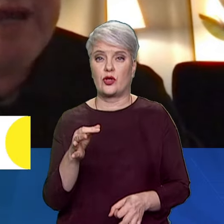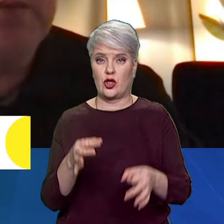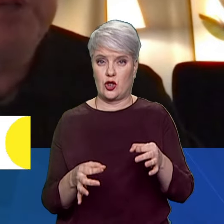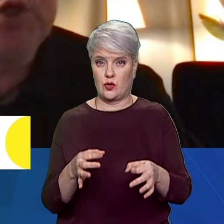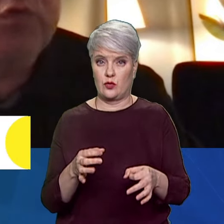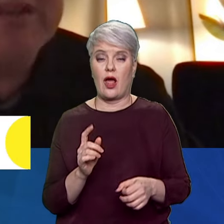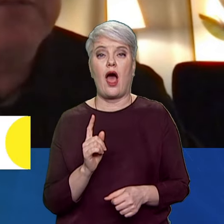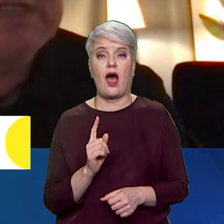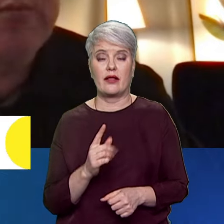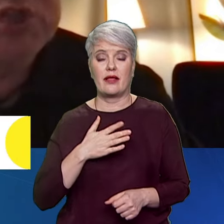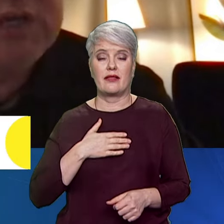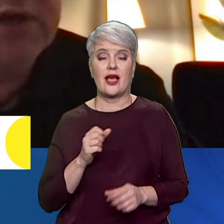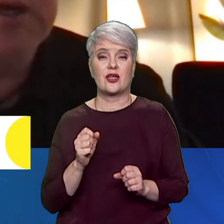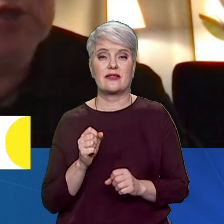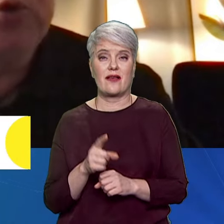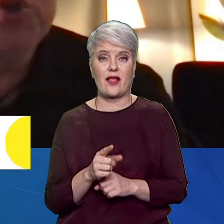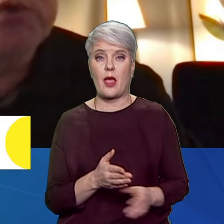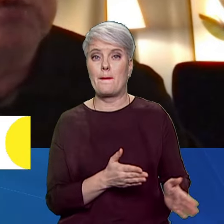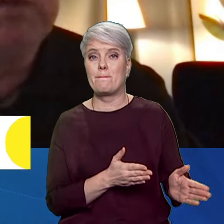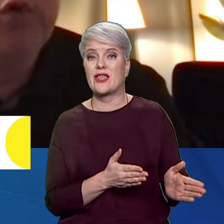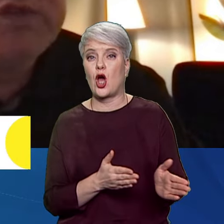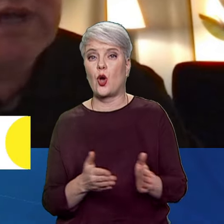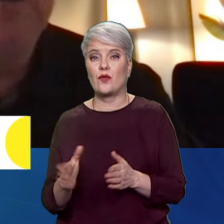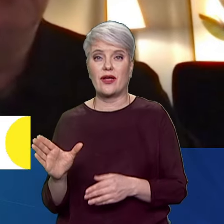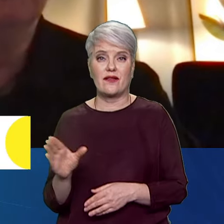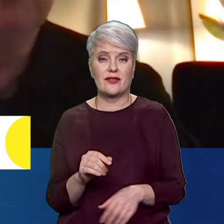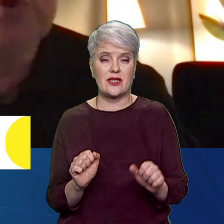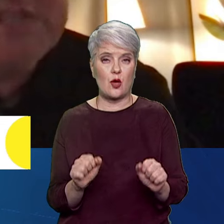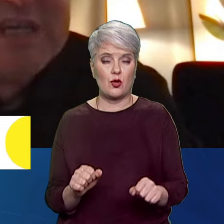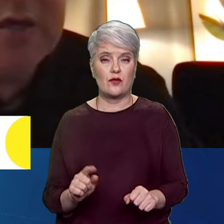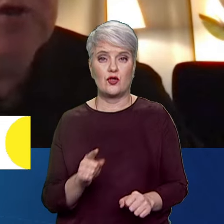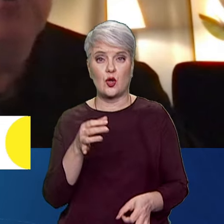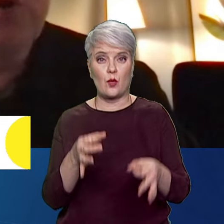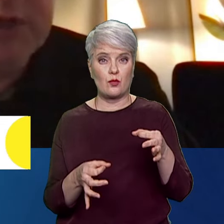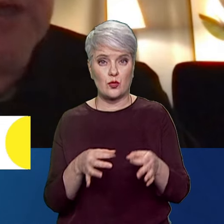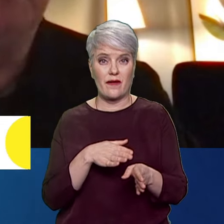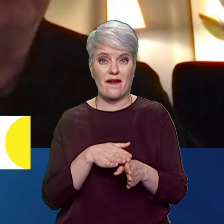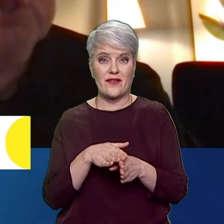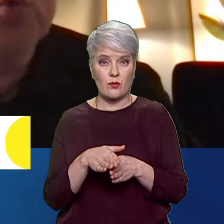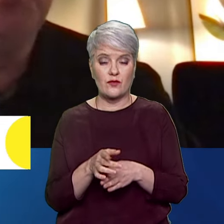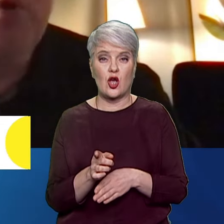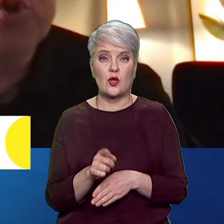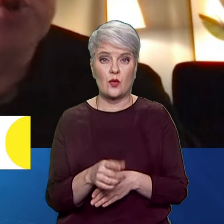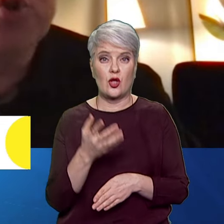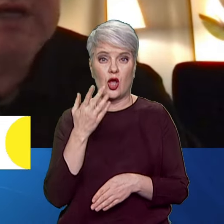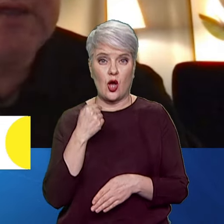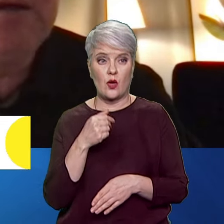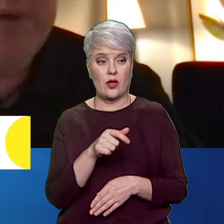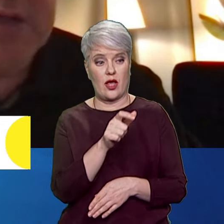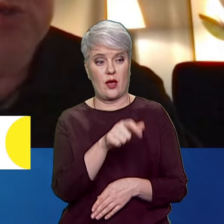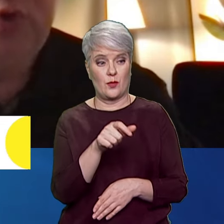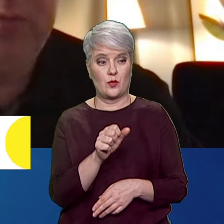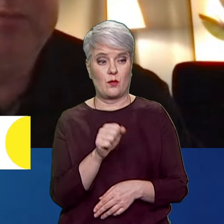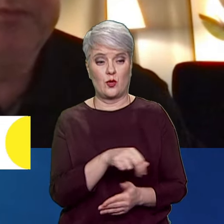завдання – підготувати все можливе для того, щоб суд відбувся тоді, коли підсудні можуть постати